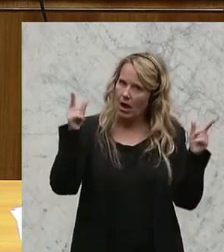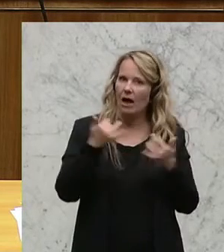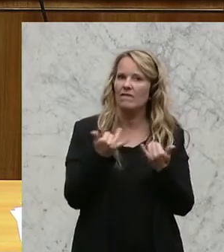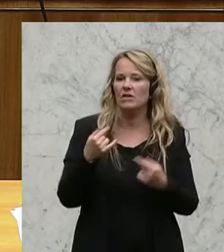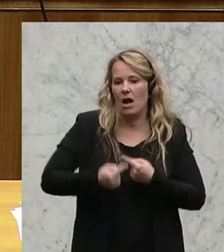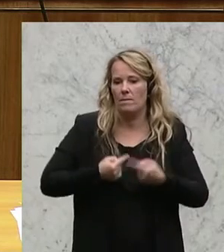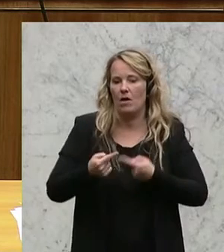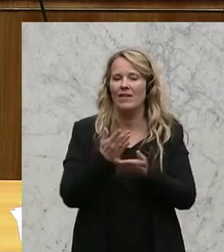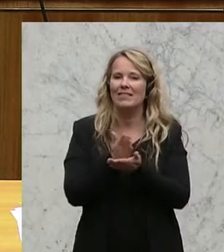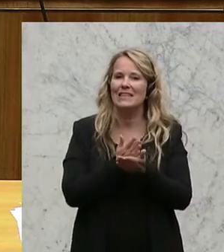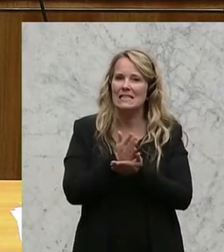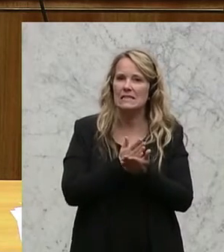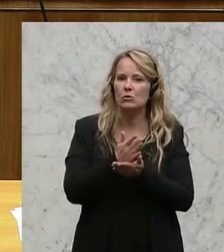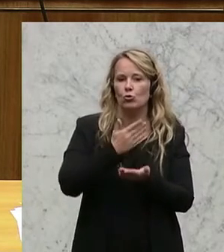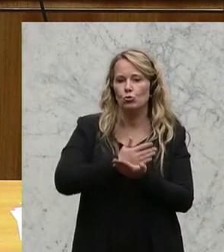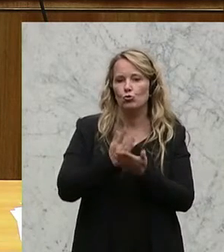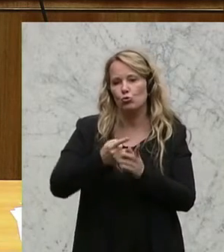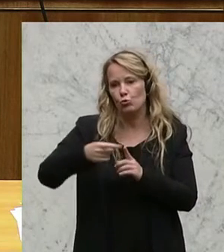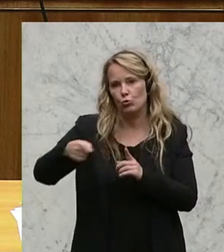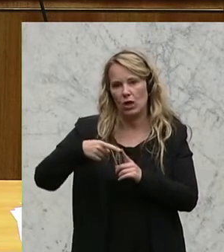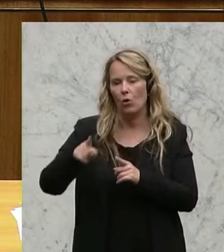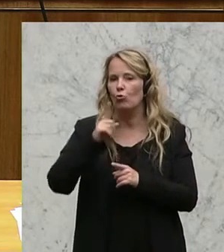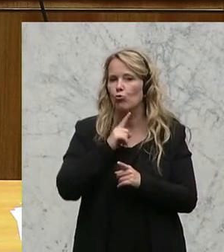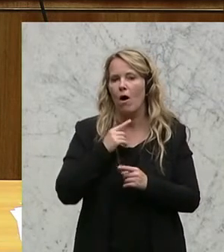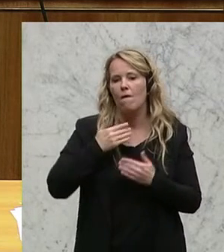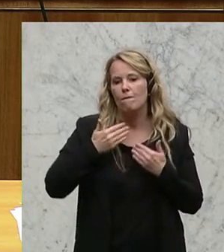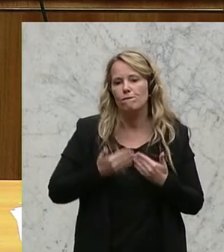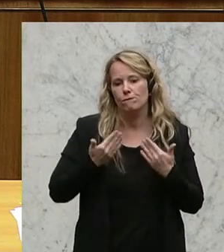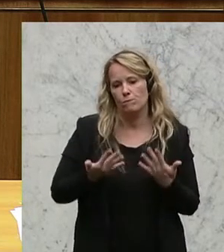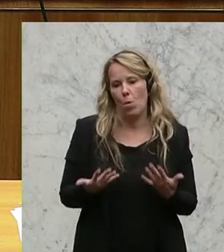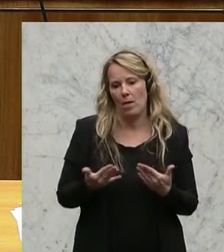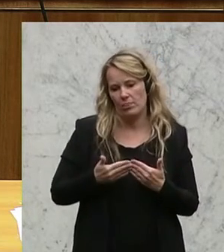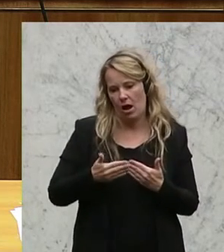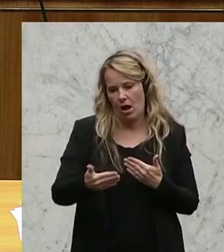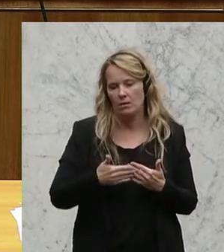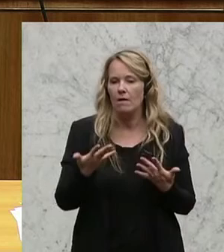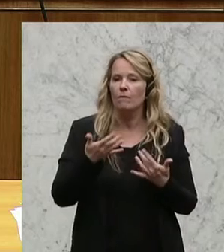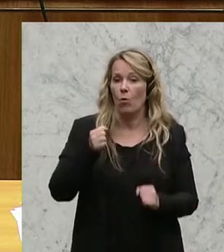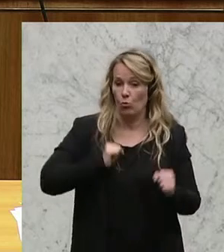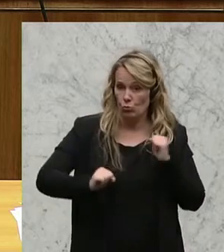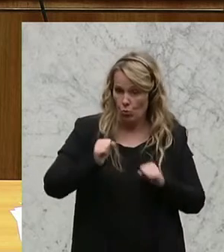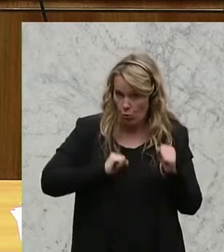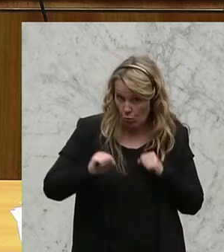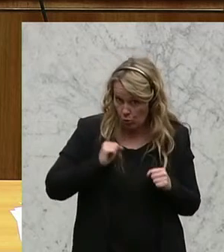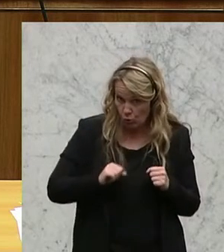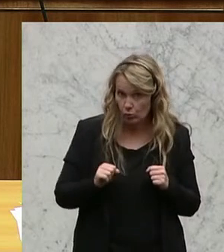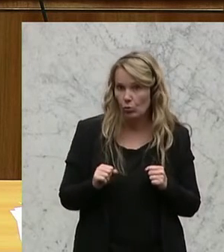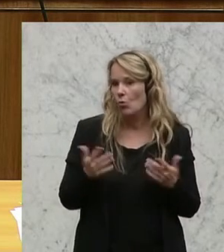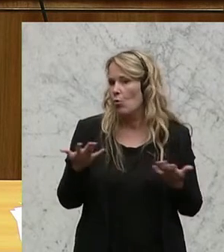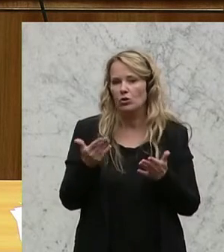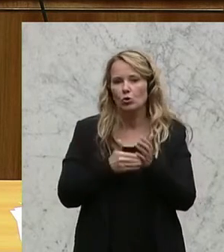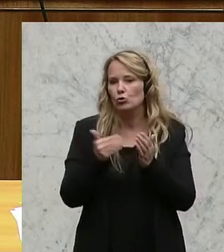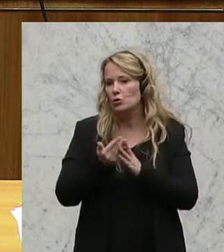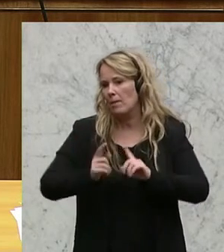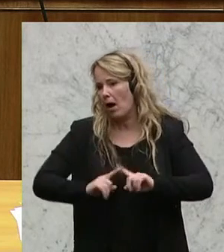Dienstzuteilungen, nämlich als vorübergehende Maßnahme. Immer dort, wo es Not am Mann ist oder es aus systematischen